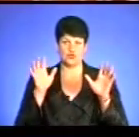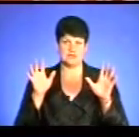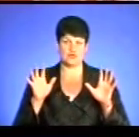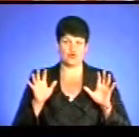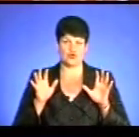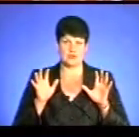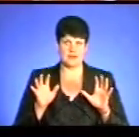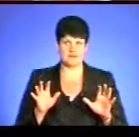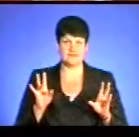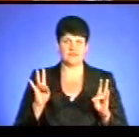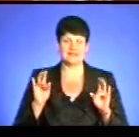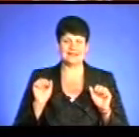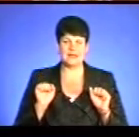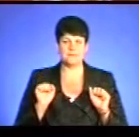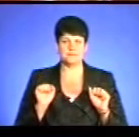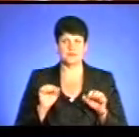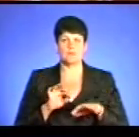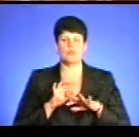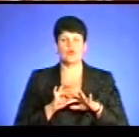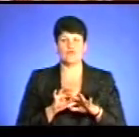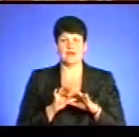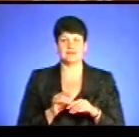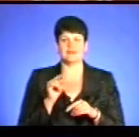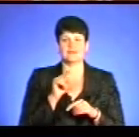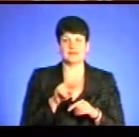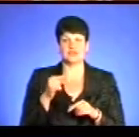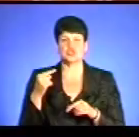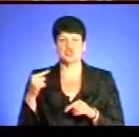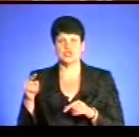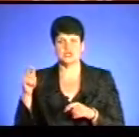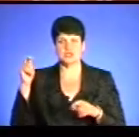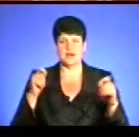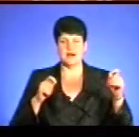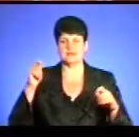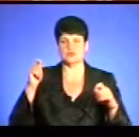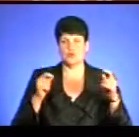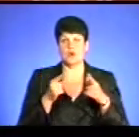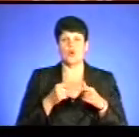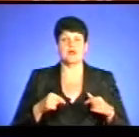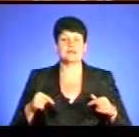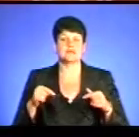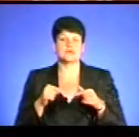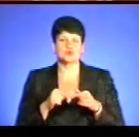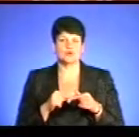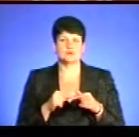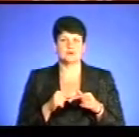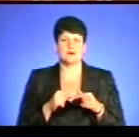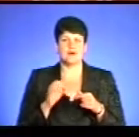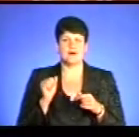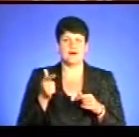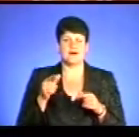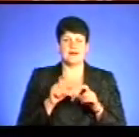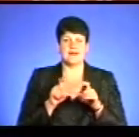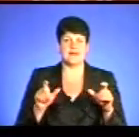законодавства, на проведення тих чи інших гастролів, організованих агенціями